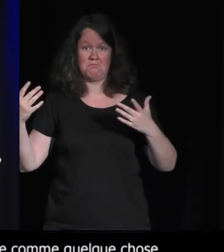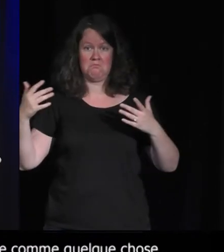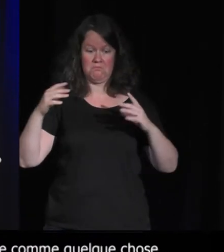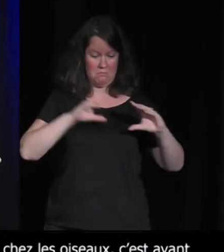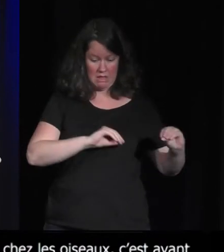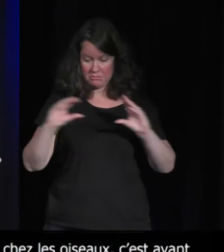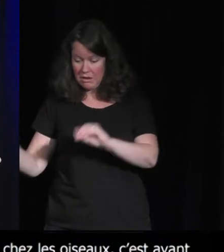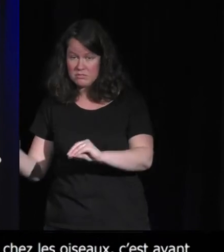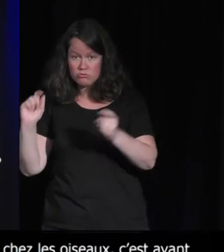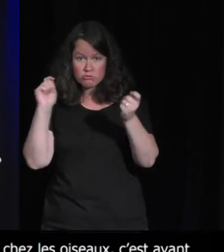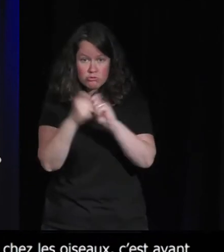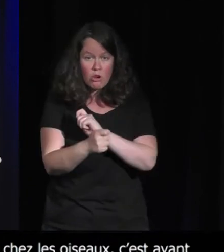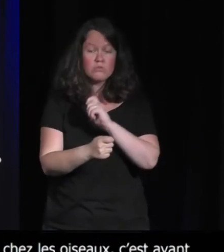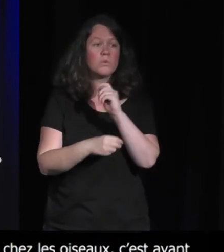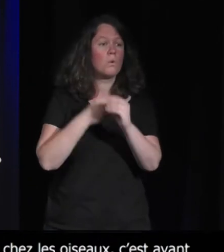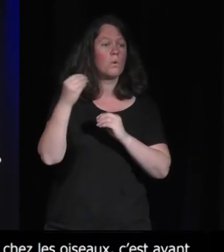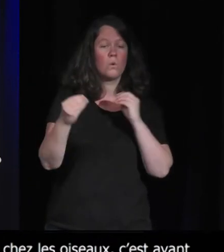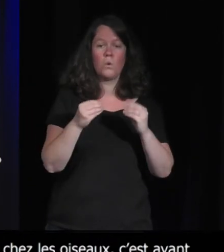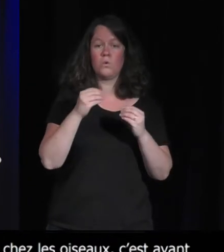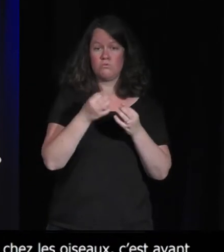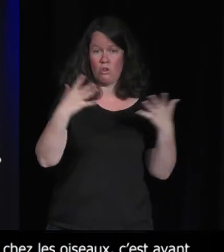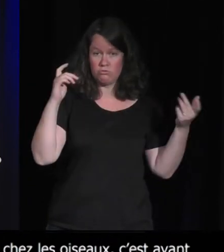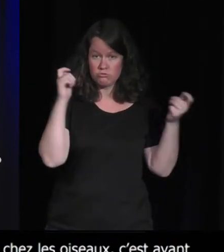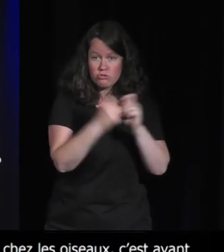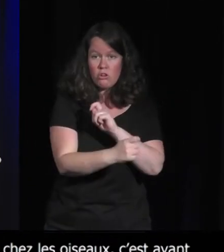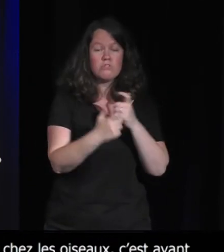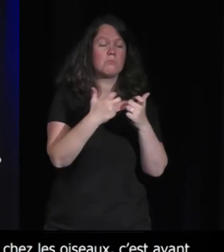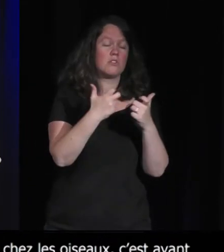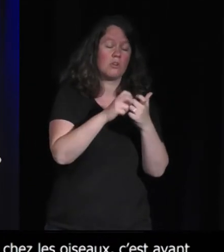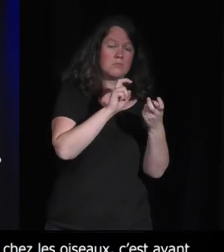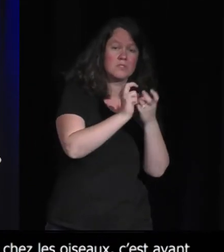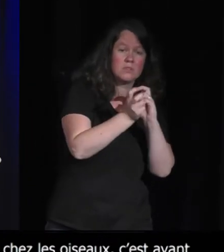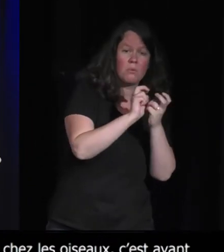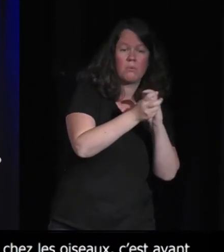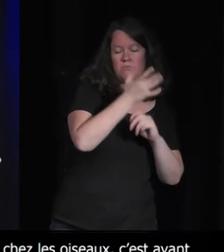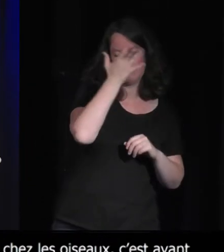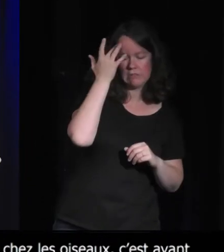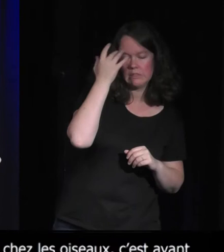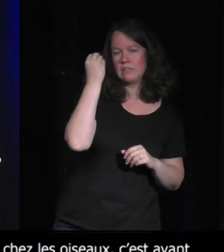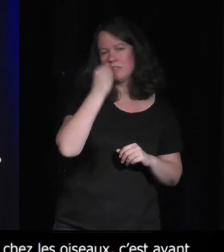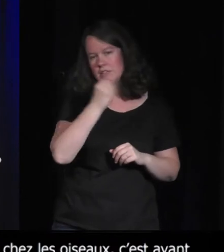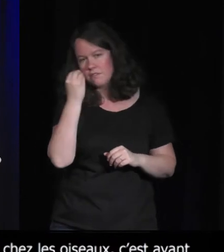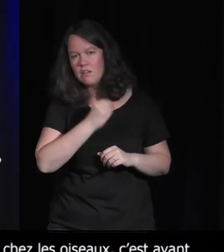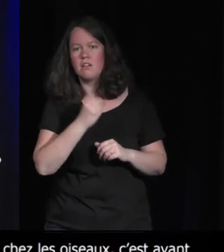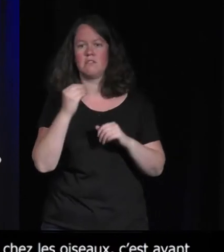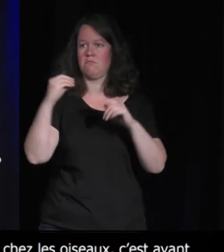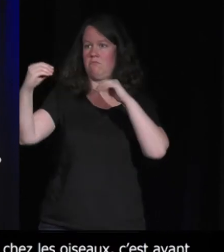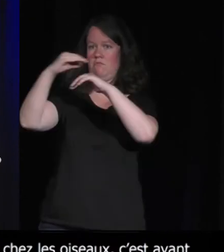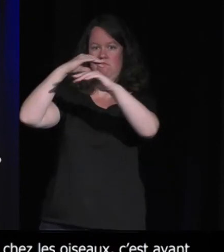'espace. Selon l'évolution du milieu, entre l'hiver, l'été, le territoire ne sera pas le même.